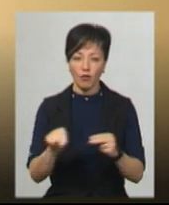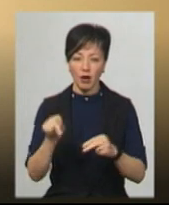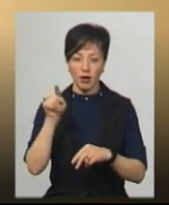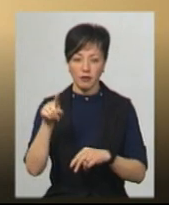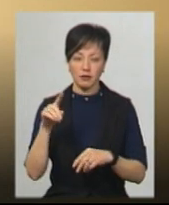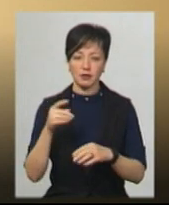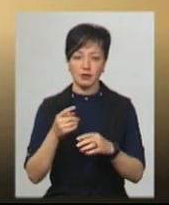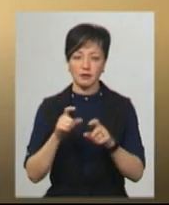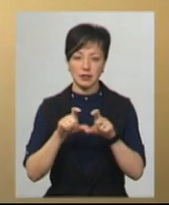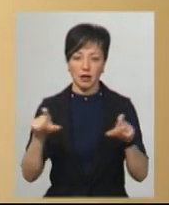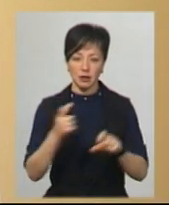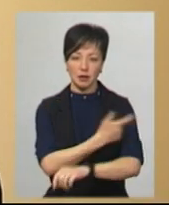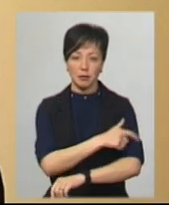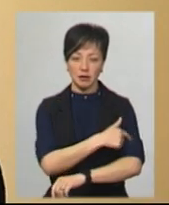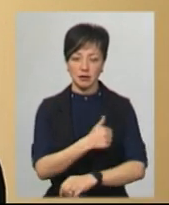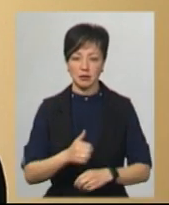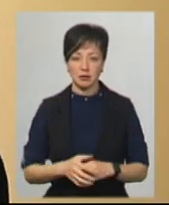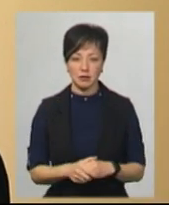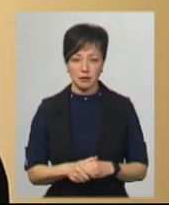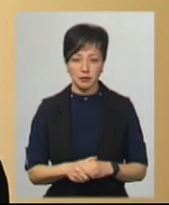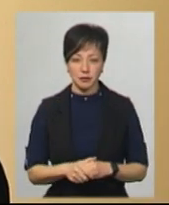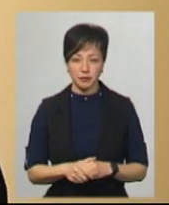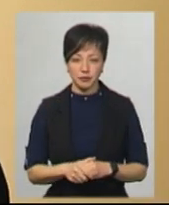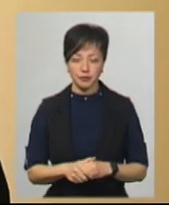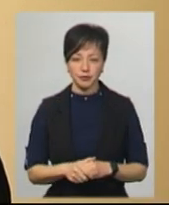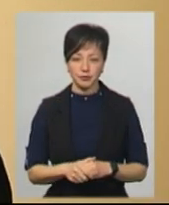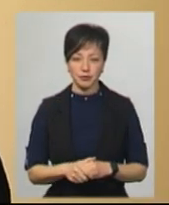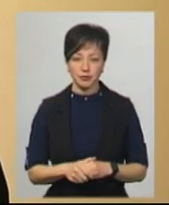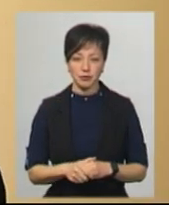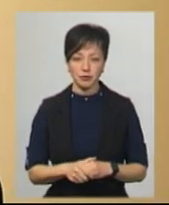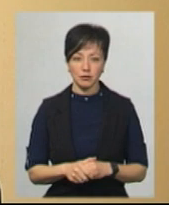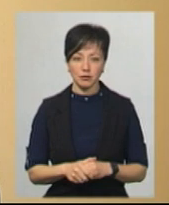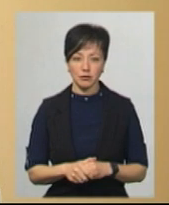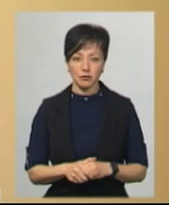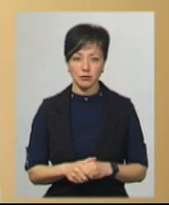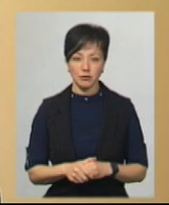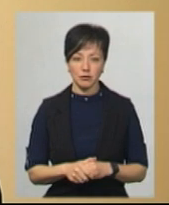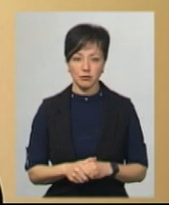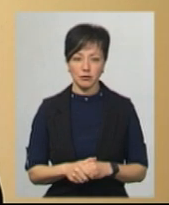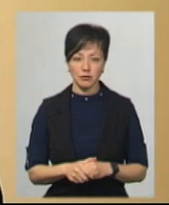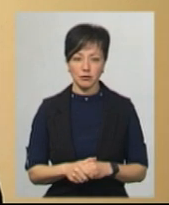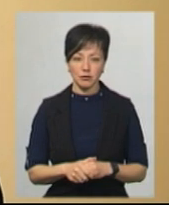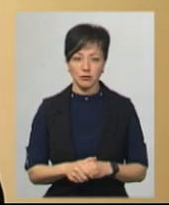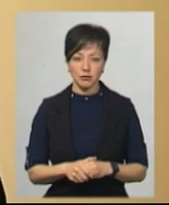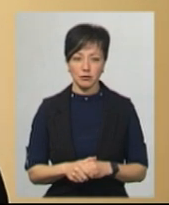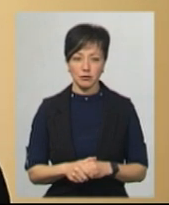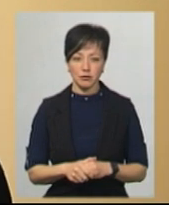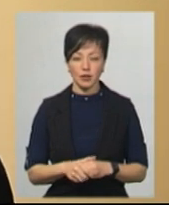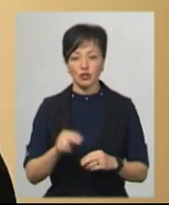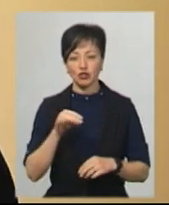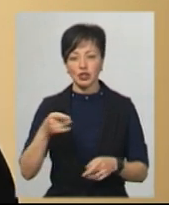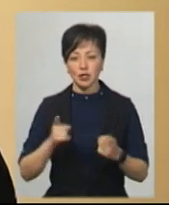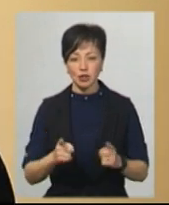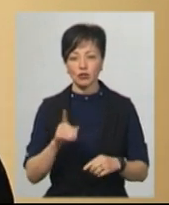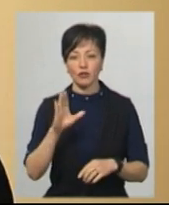закладі обласного перебування спеціальної диспансії, чи дійсно лікується